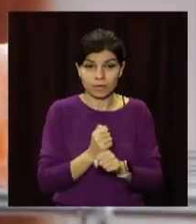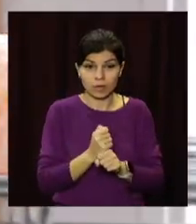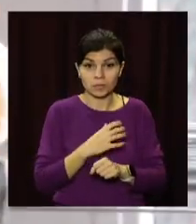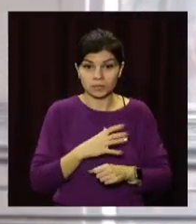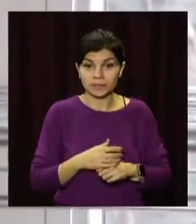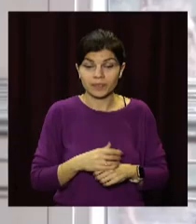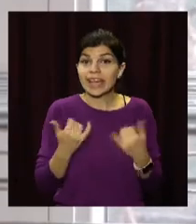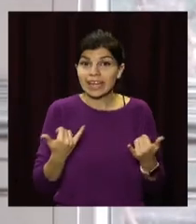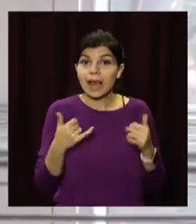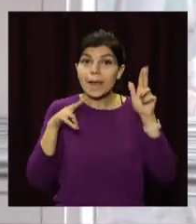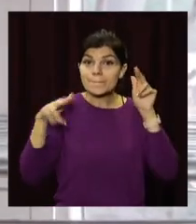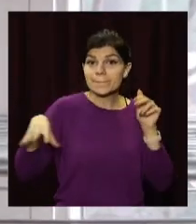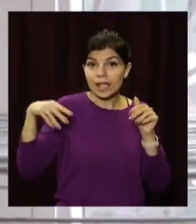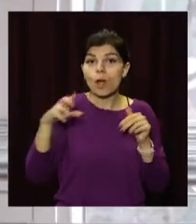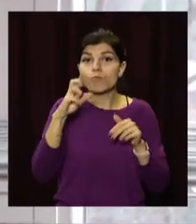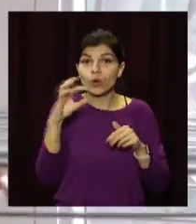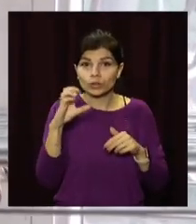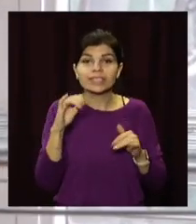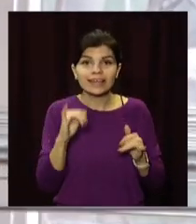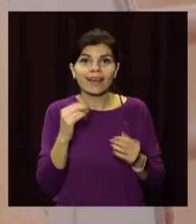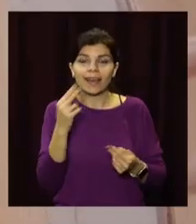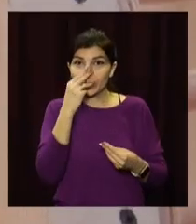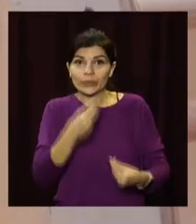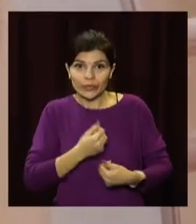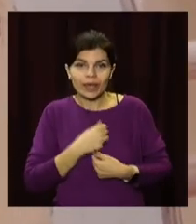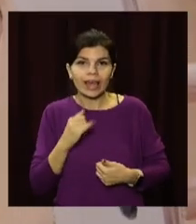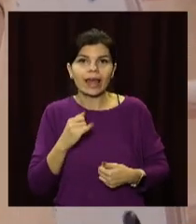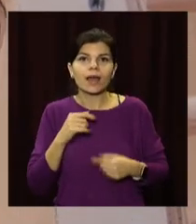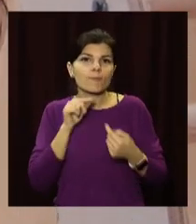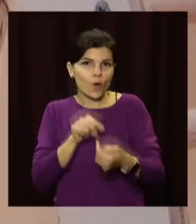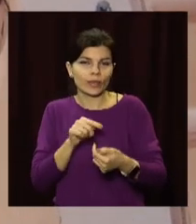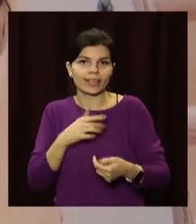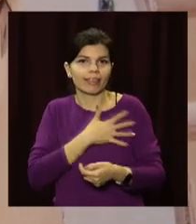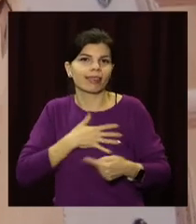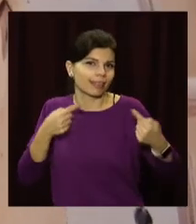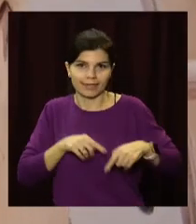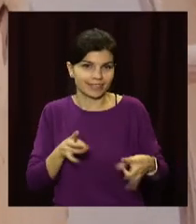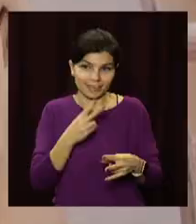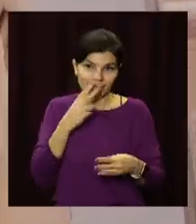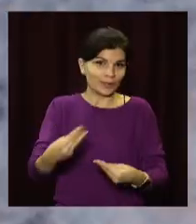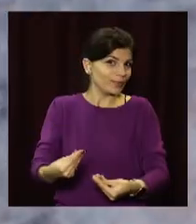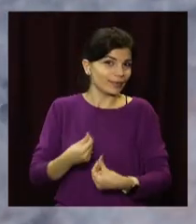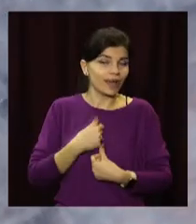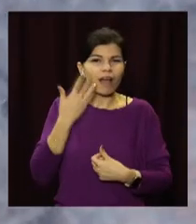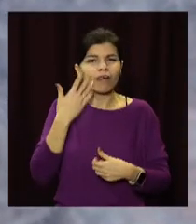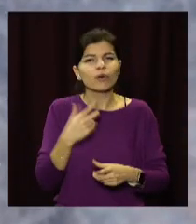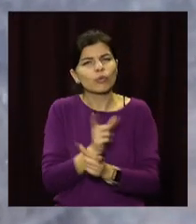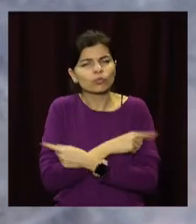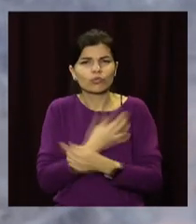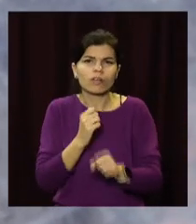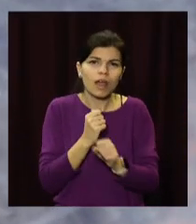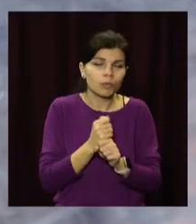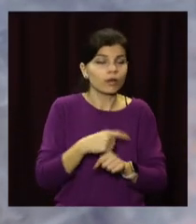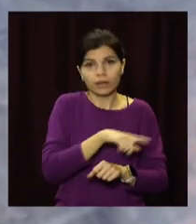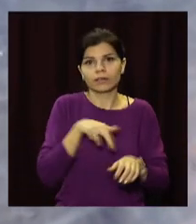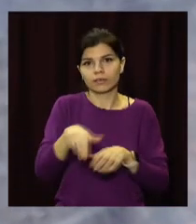Тепер Білка тут і бос, і забавка, і антидепресант. Співробітники зізнаються, коли втомлюються працювати, йдуть на